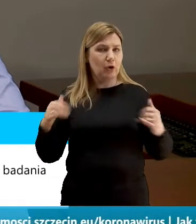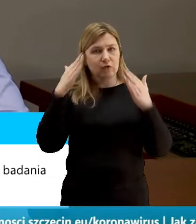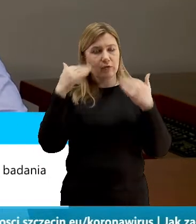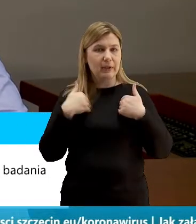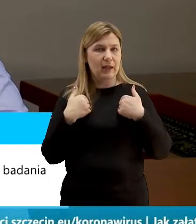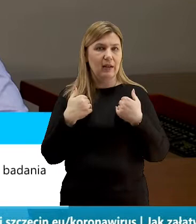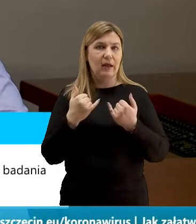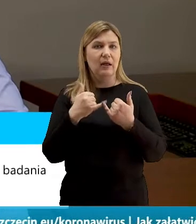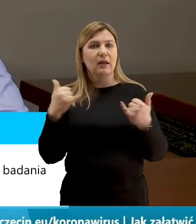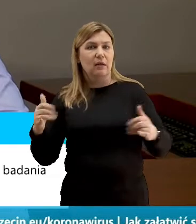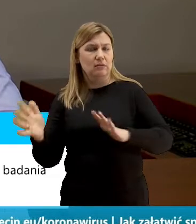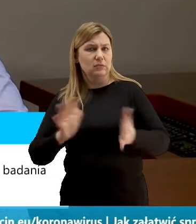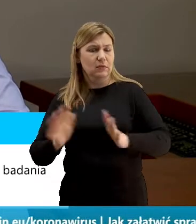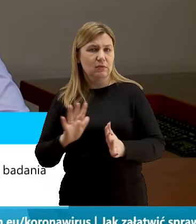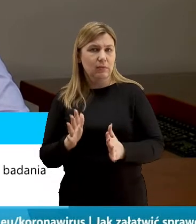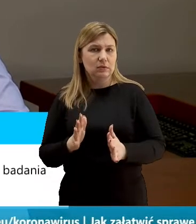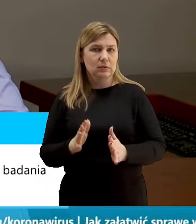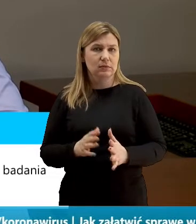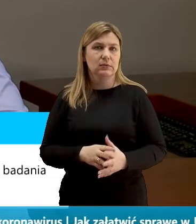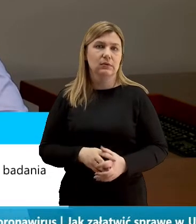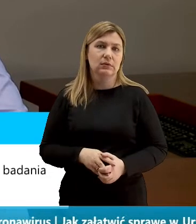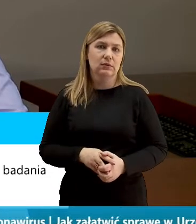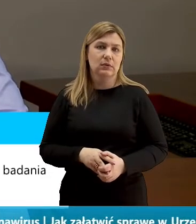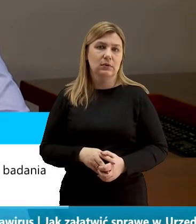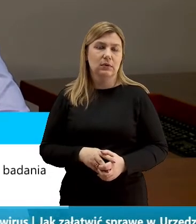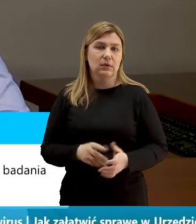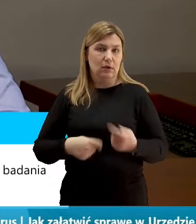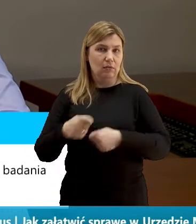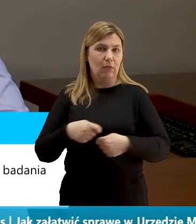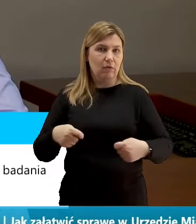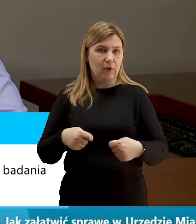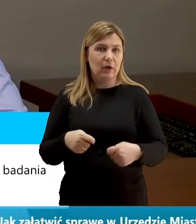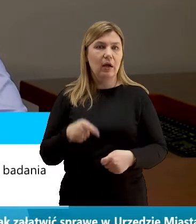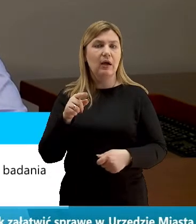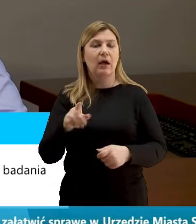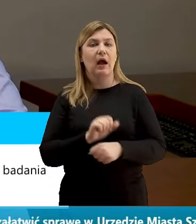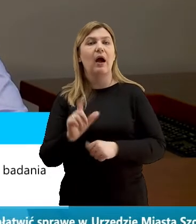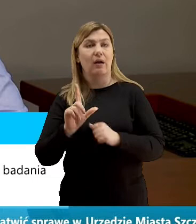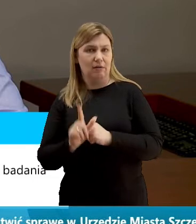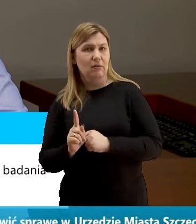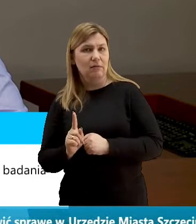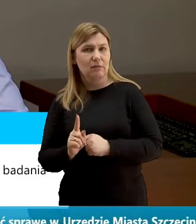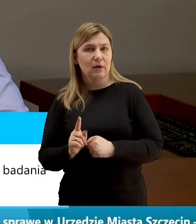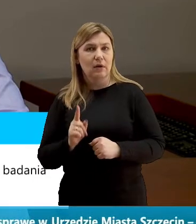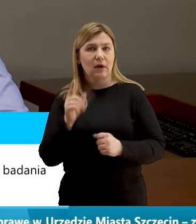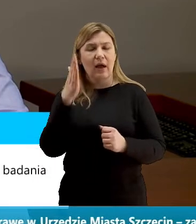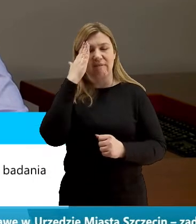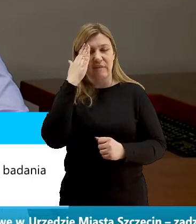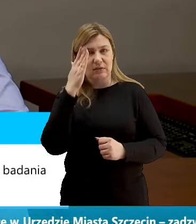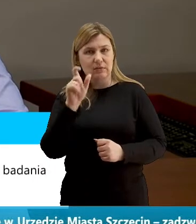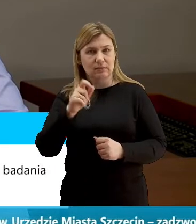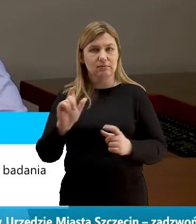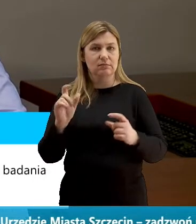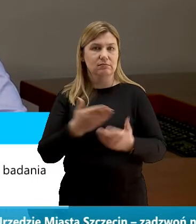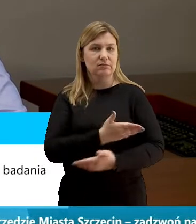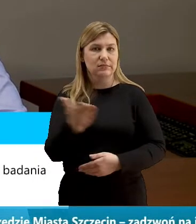chwili w różny sposób rozwiązywane. Natomiast generalnie, jak Państwo wiecie, siły naszej